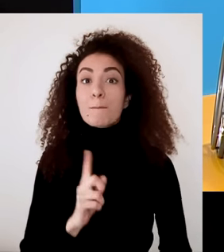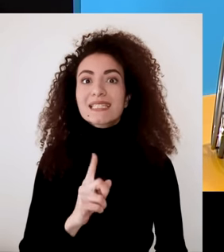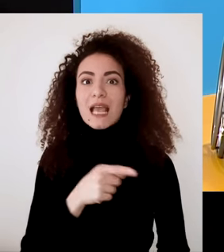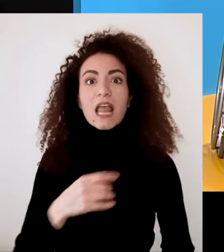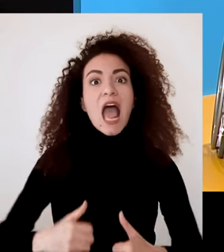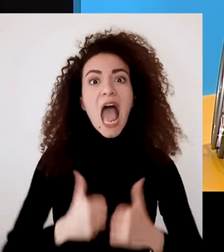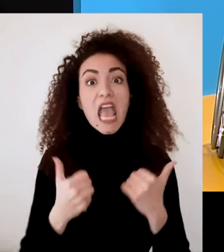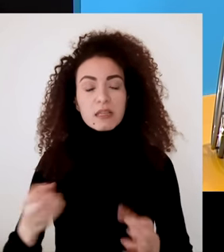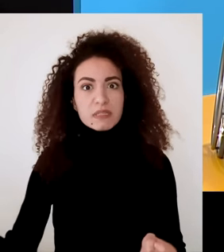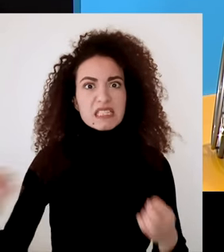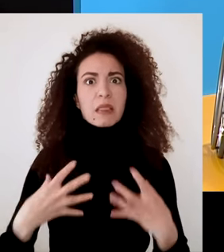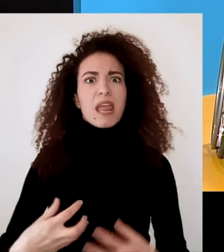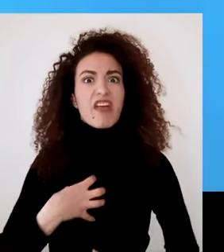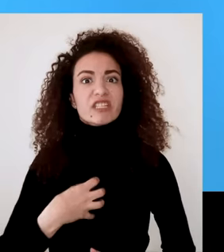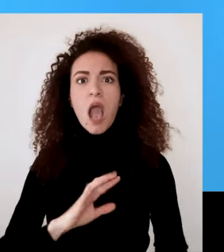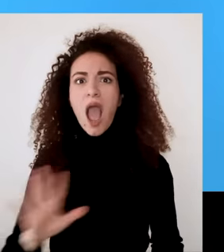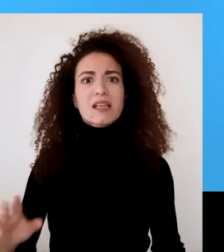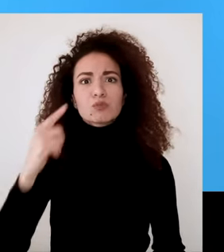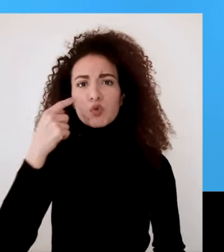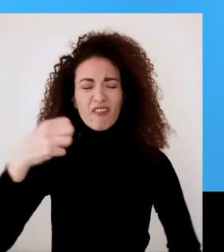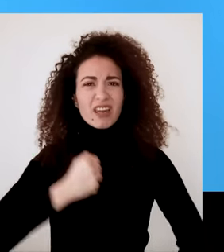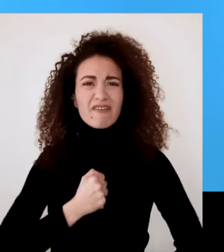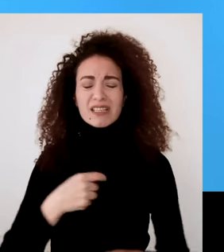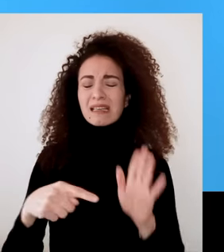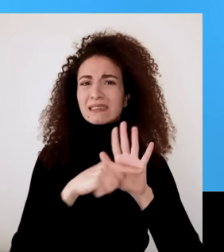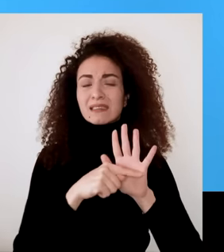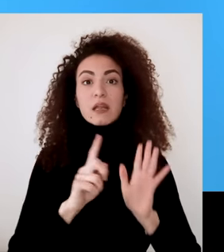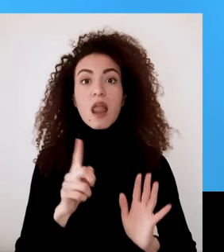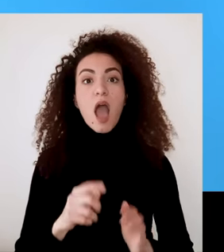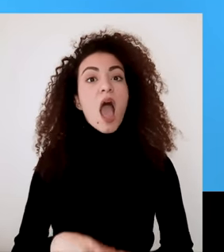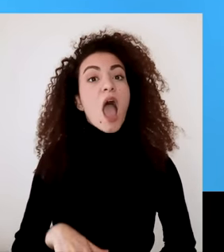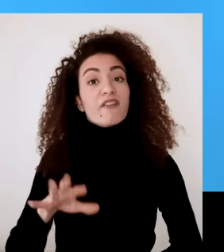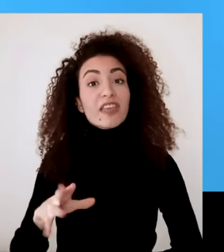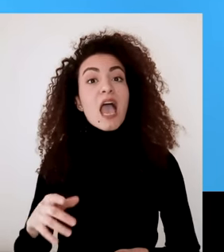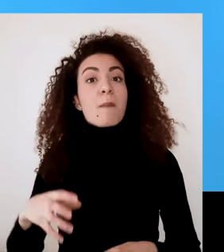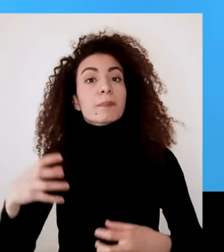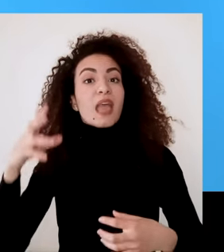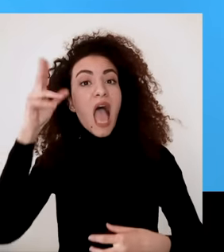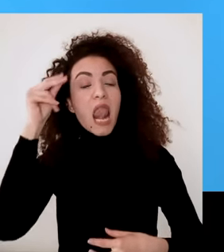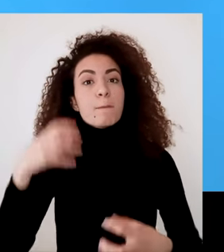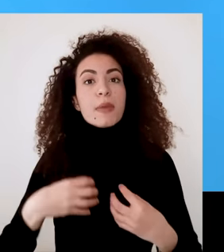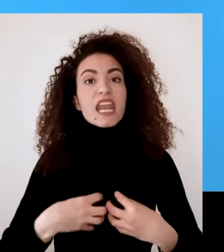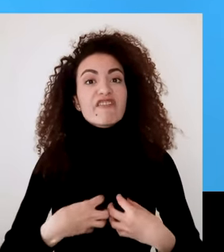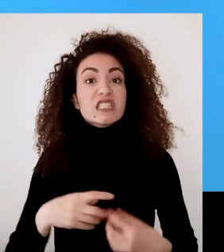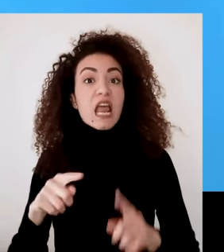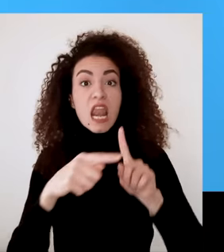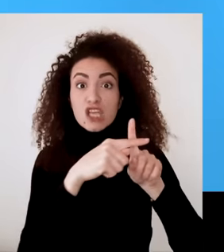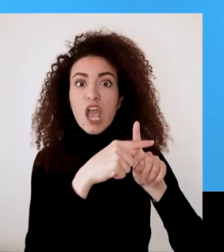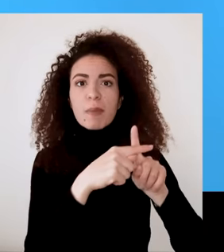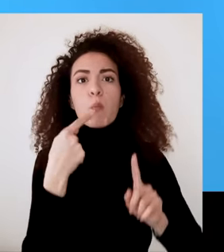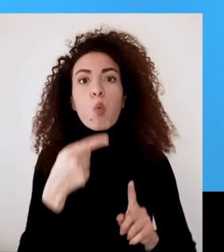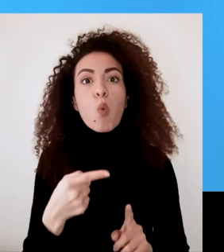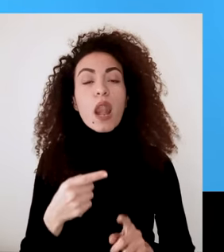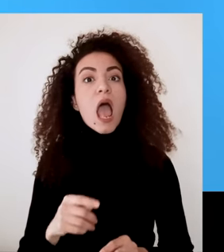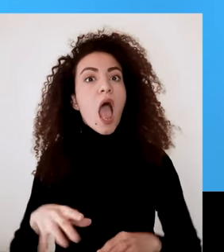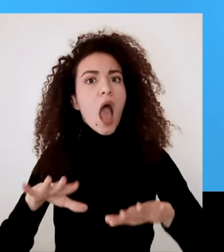لا تحكم على باقي حياتنا بتقول مدرسة علم النفس الإيجابي أنه بعد اختبار صدمة أو حدث بشكل خطر على